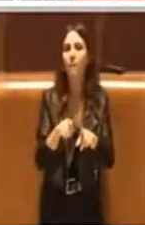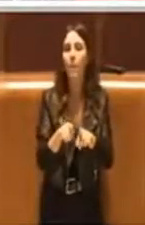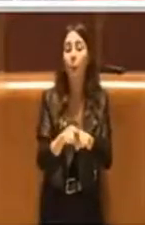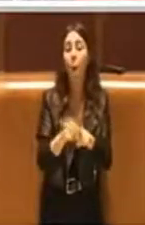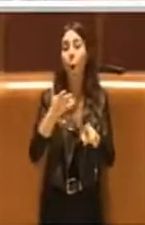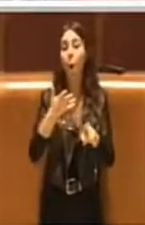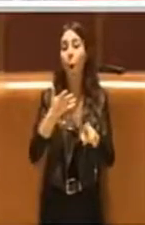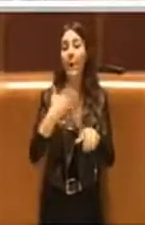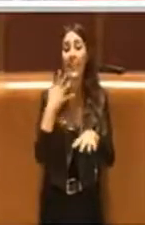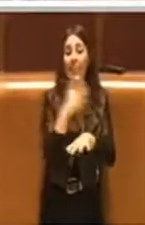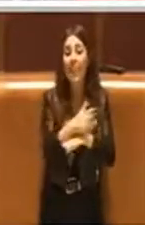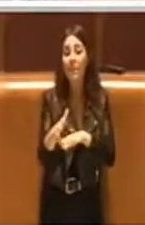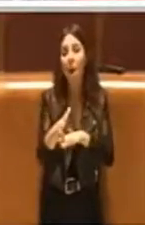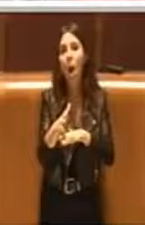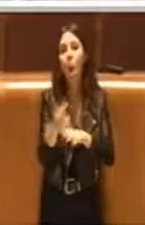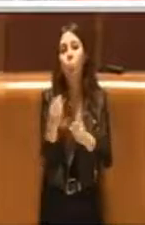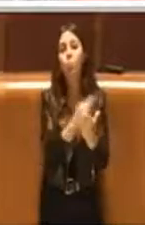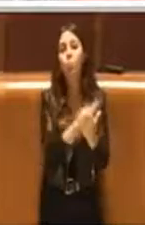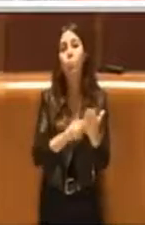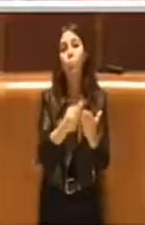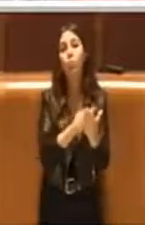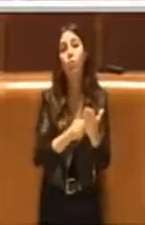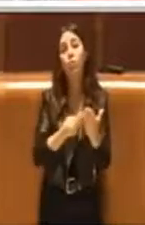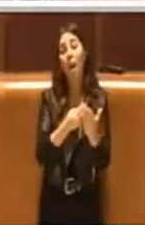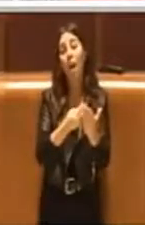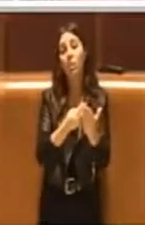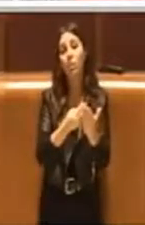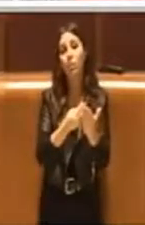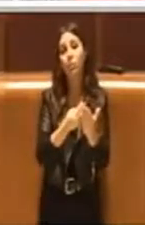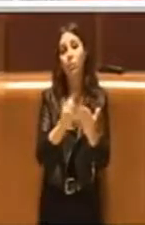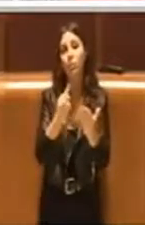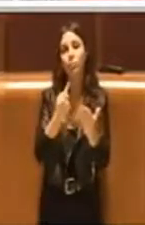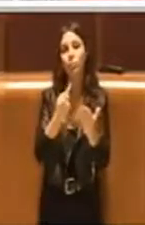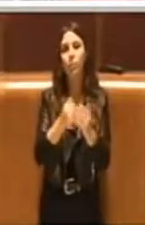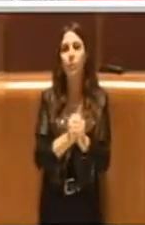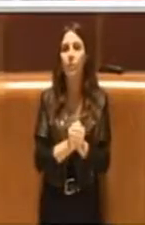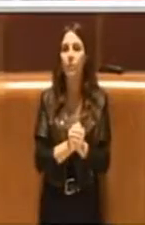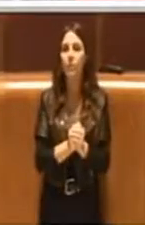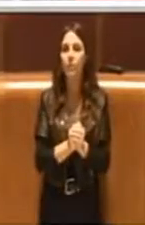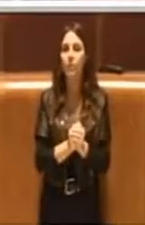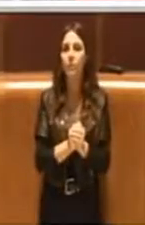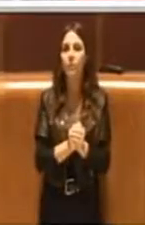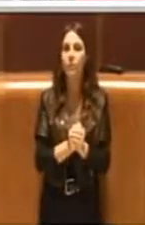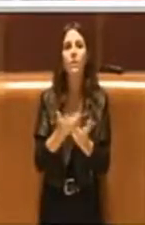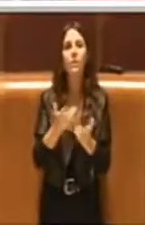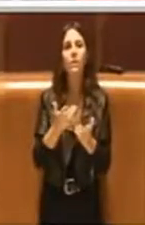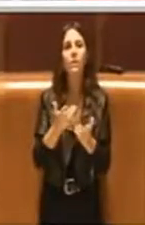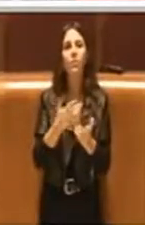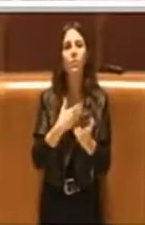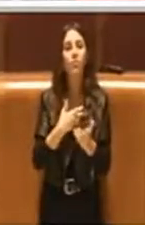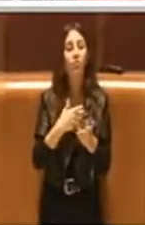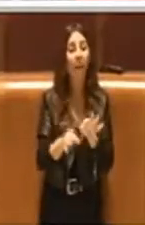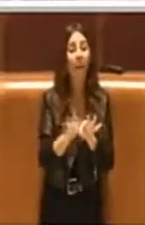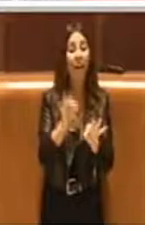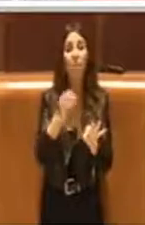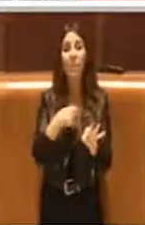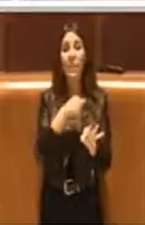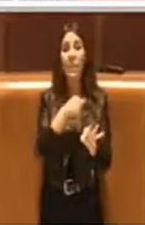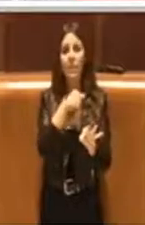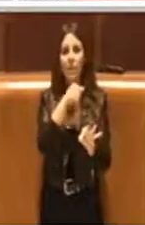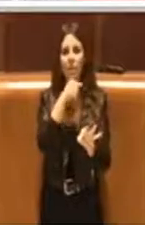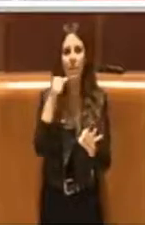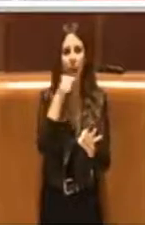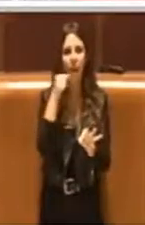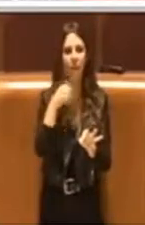progettazione e va avanti. Anche quest'Aula si è presa con molti indirizzi per iscriverli a fondo plurennale